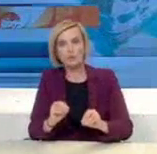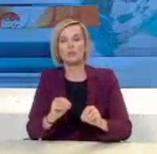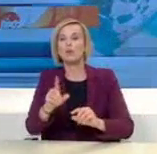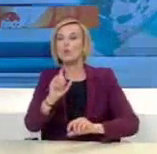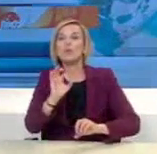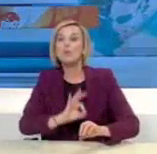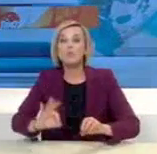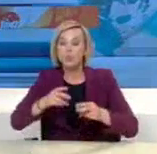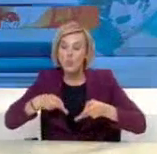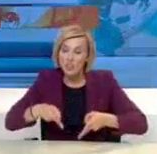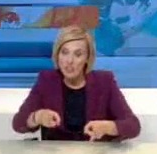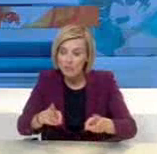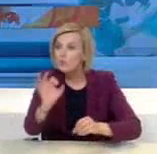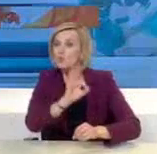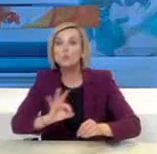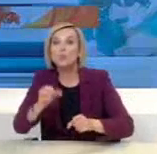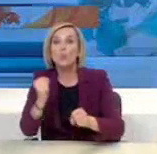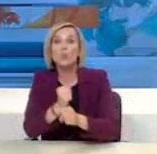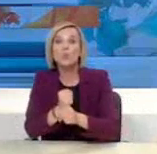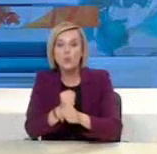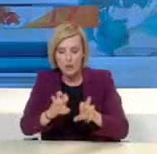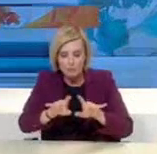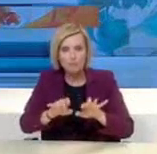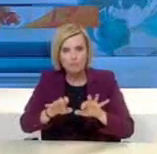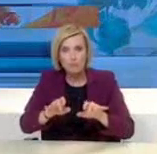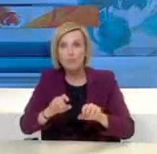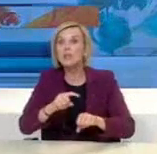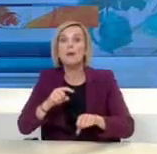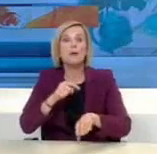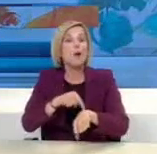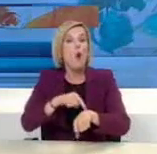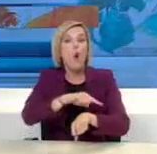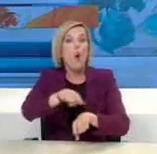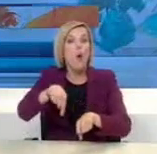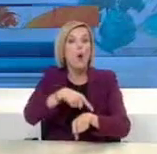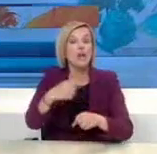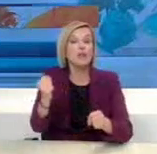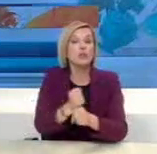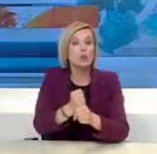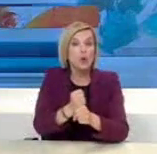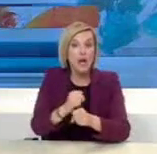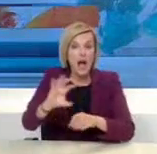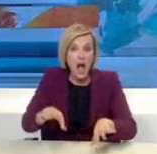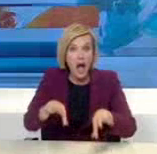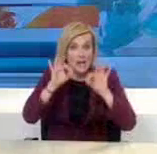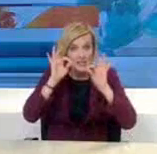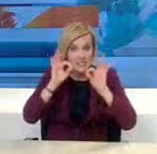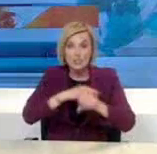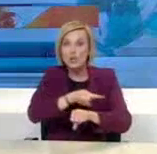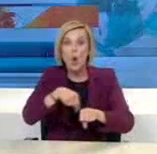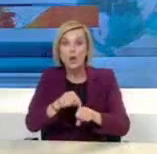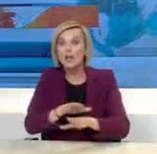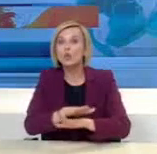τόπο κατοικίας και τον τόπο εργασίας του εργαζομένου, καθώς και το ωράριο προσέλευσης και αποχώρησής του. Ο εργαζόμενος τη φέρει